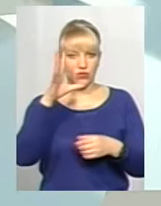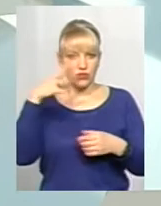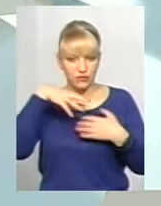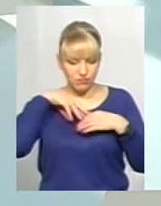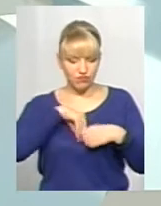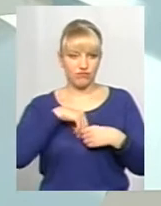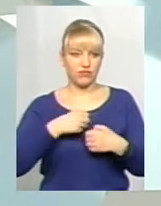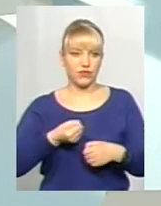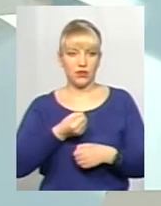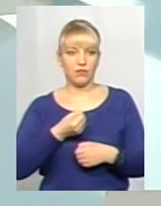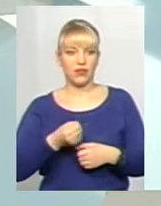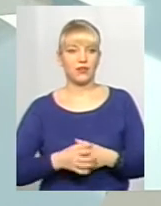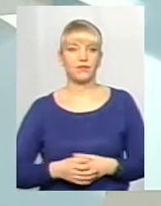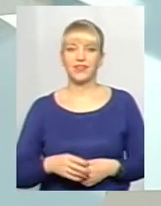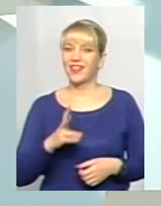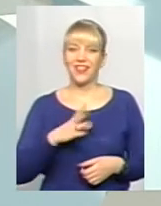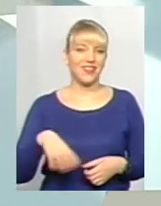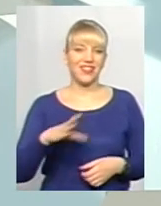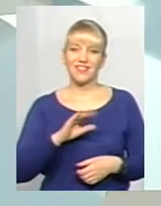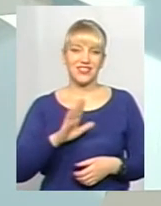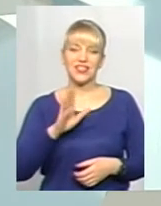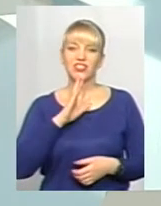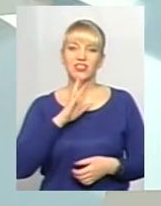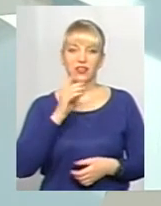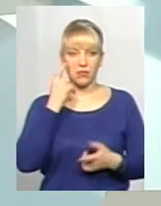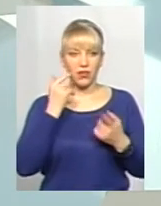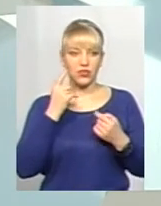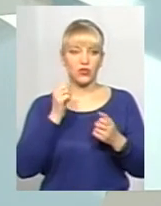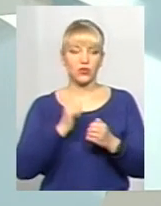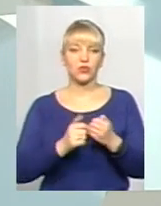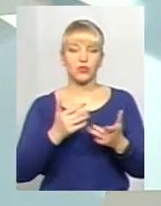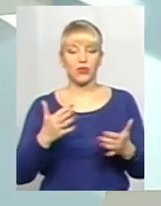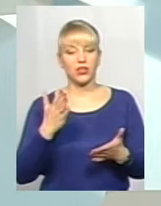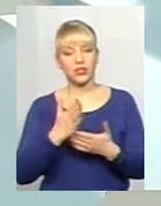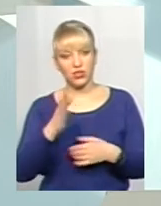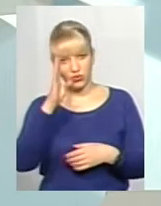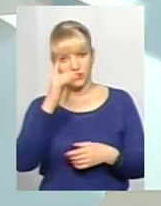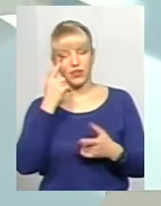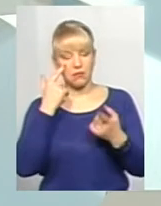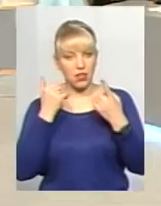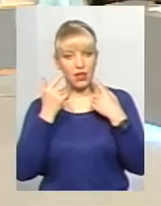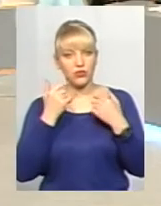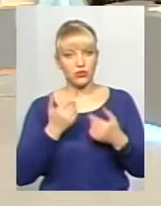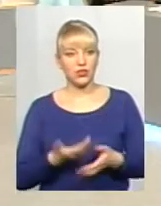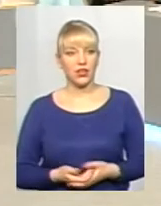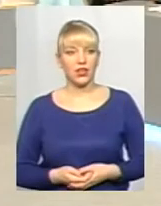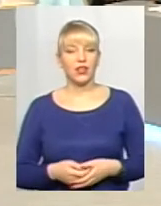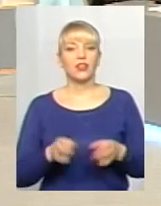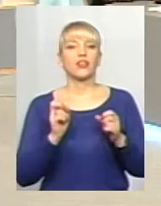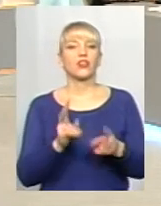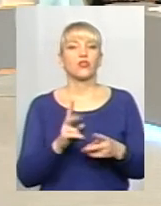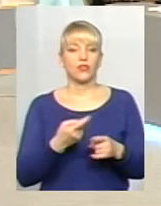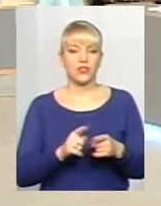Але не всі жінки теж плачуть. Кожне по-різному. Їй чоловіки плачуть. Так хто вона, от